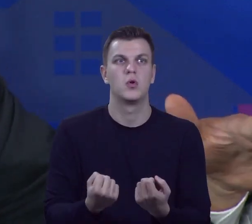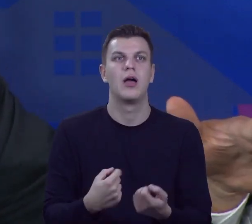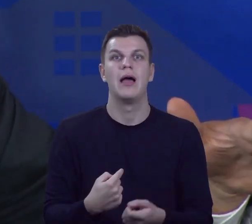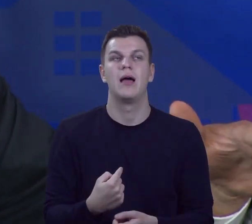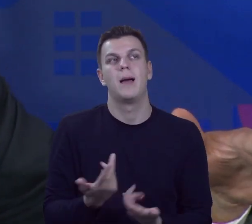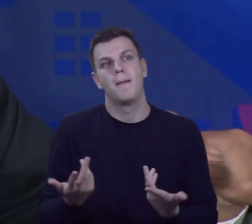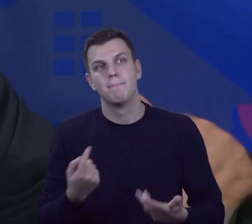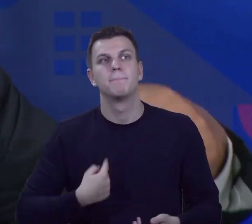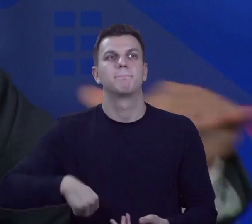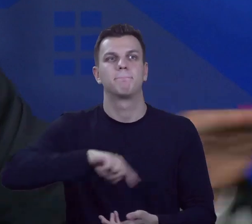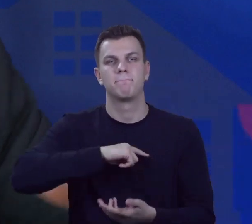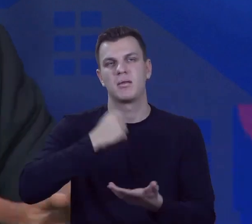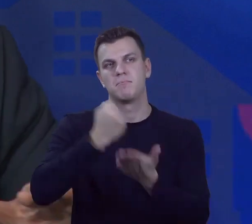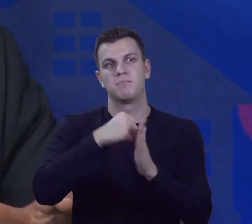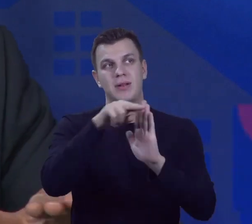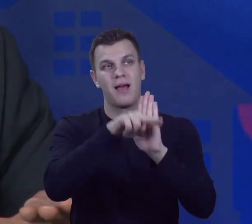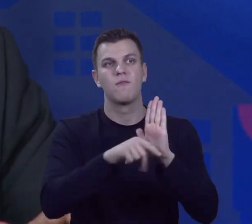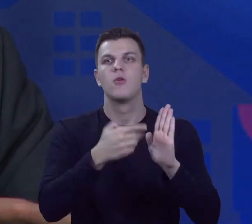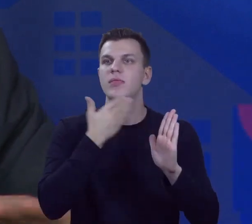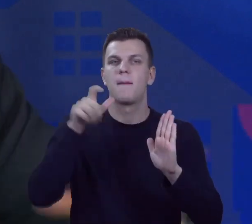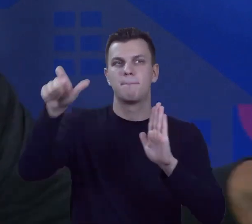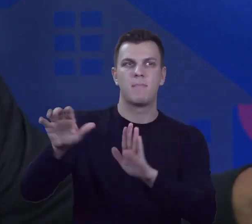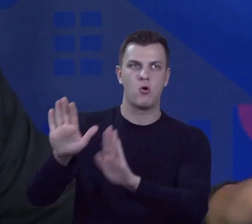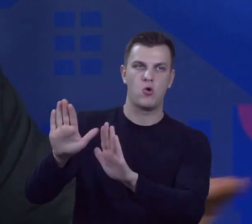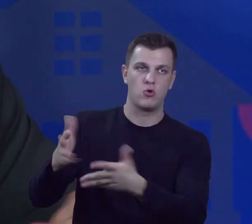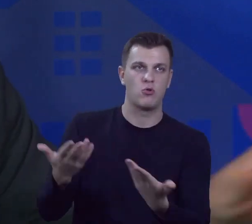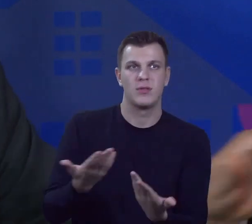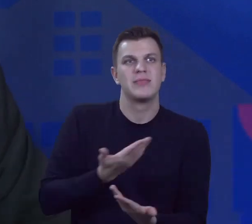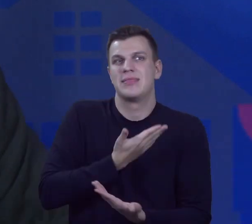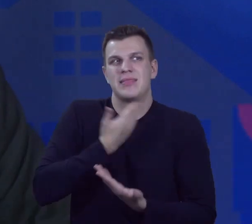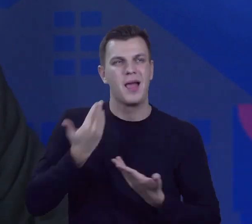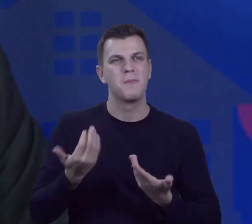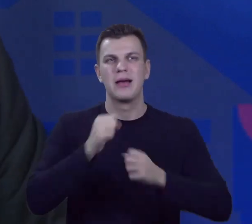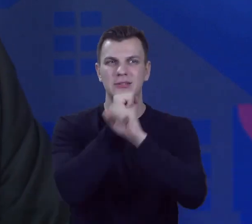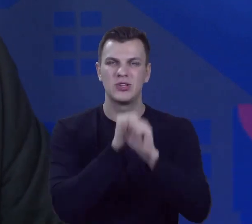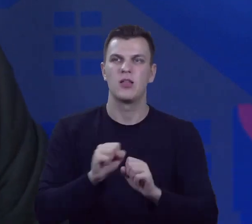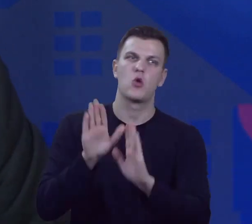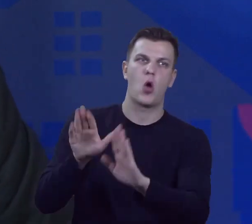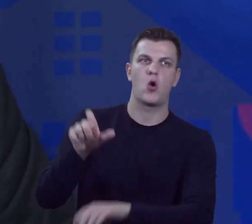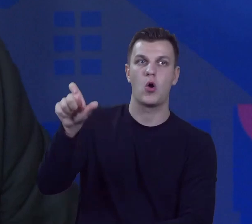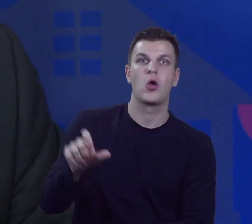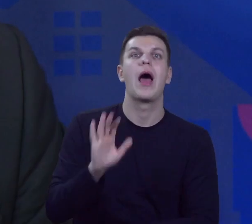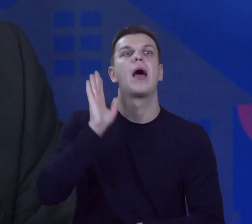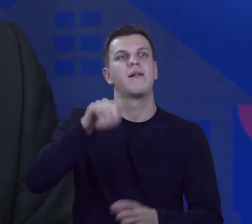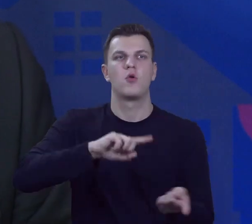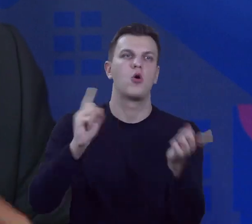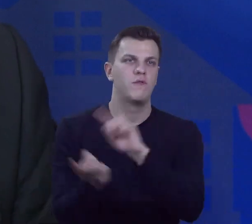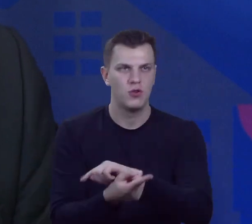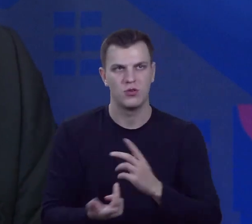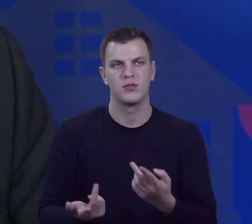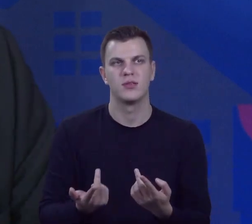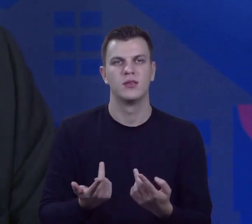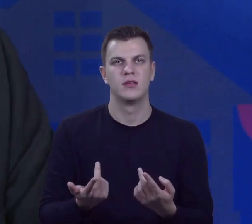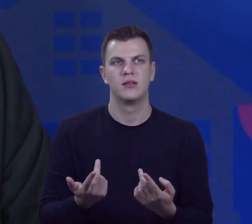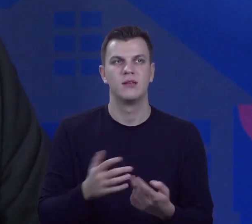prawodawstwo nie chroni w ogóle takich osób. W ogóle nie ma żadnej ochrony, a wręcz przeciwnie. Wszyscy się będą, jak to